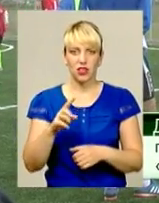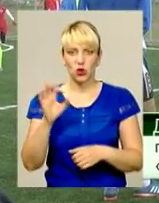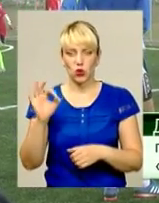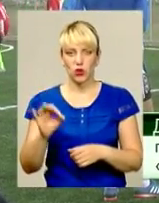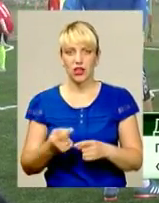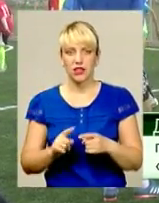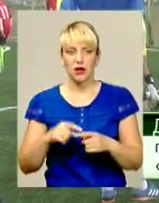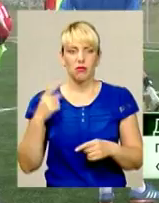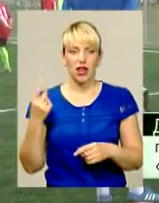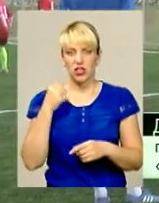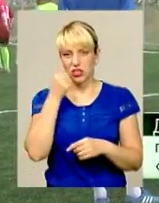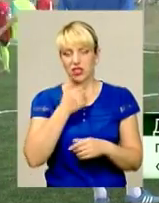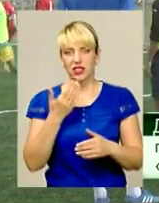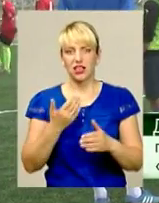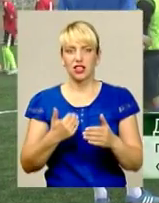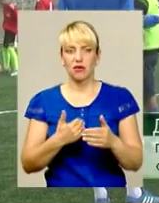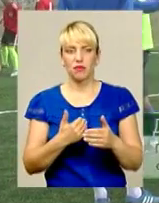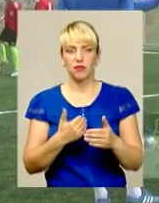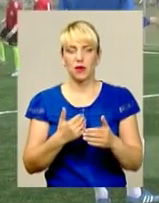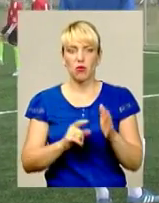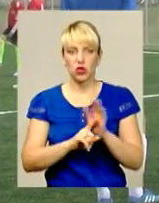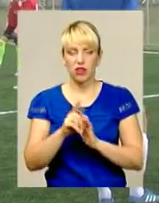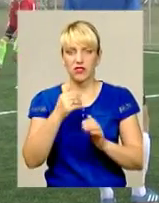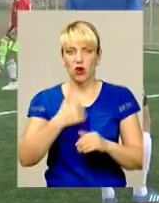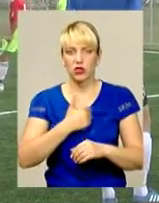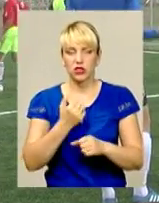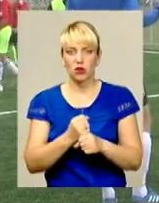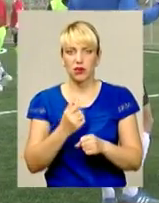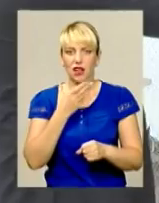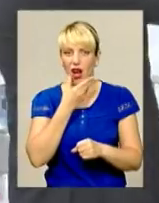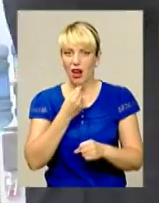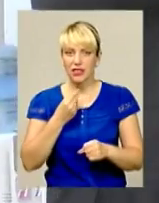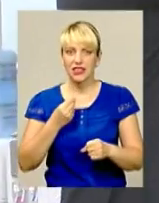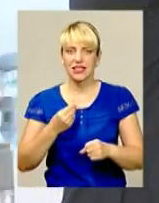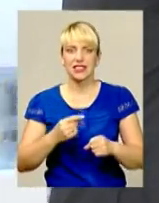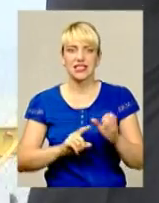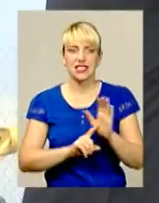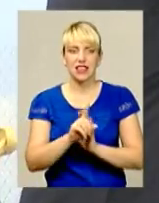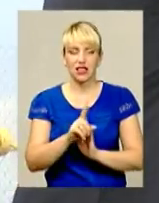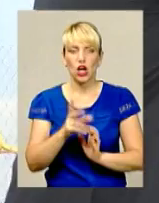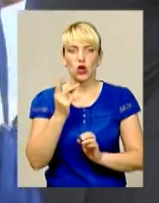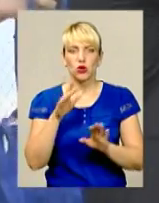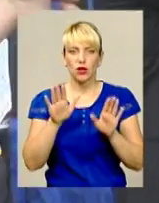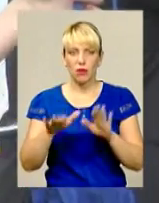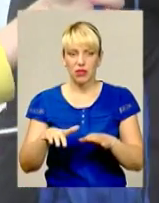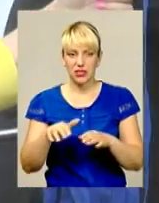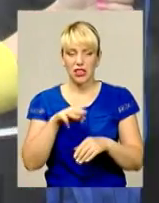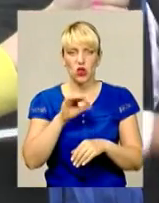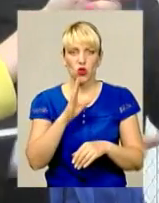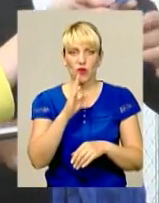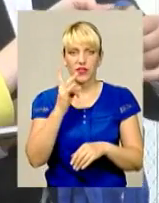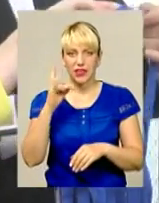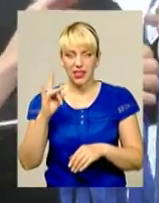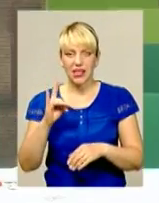почався і хотілося б зробити гарний старт. І, я думаю, в нас здалося. Тож, друге місце дісталося команді Товтри села